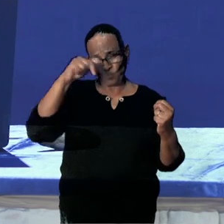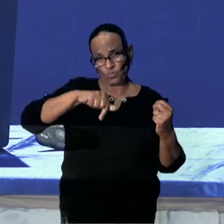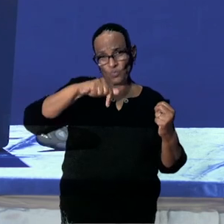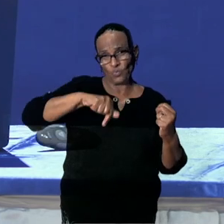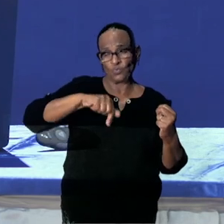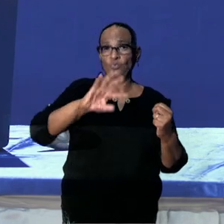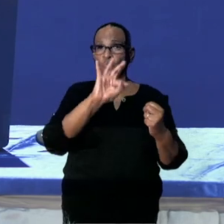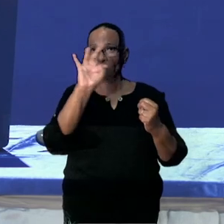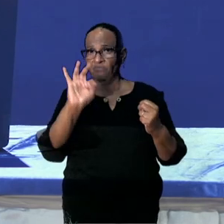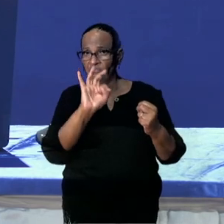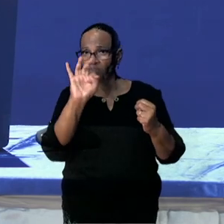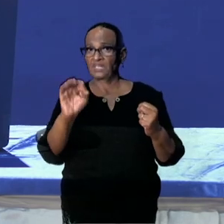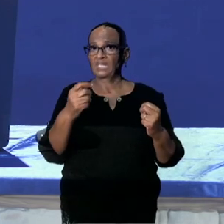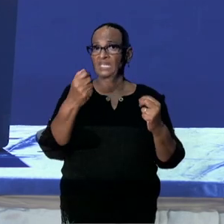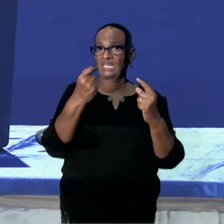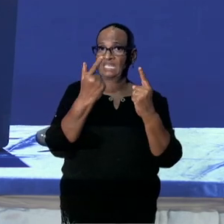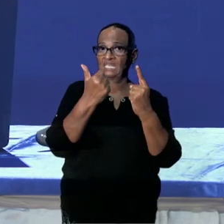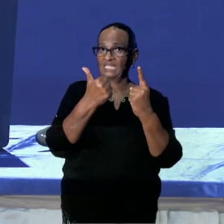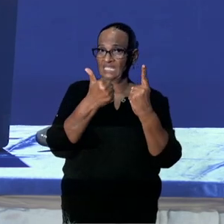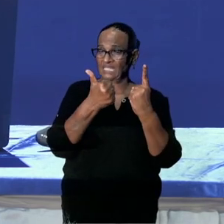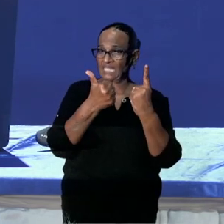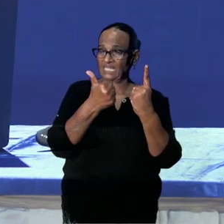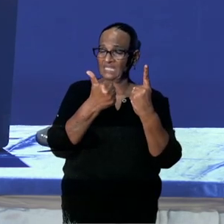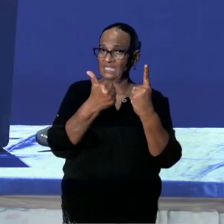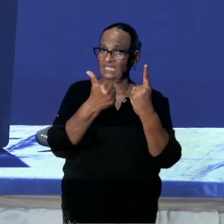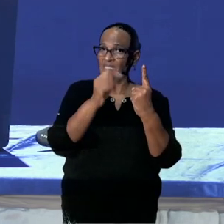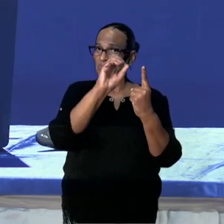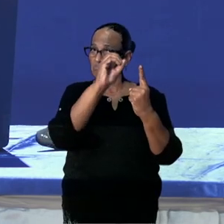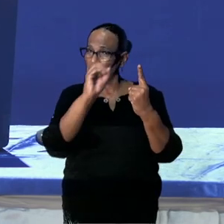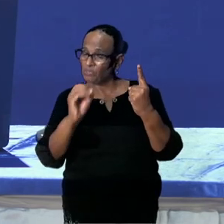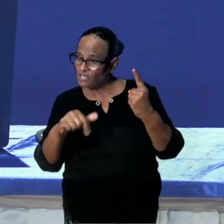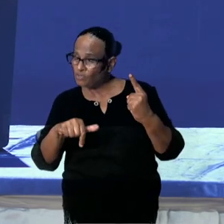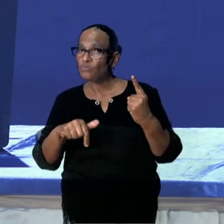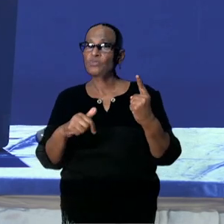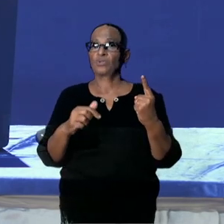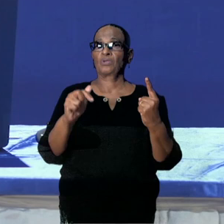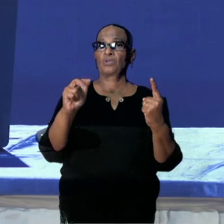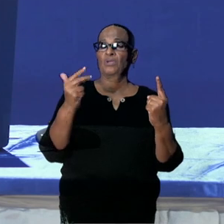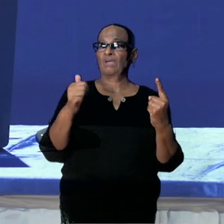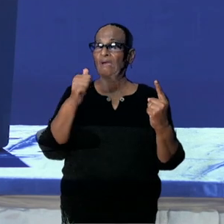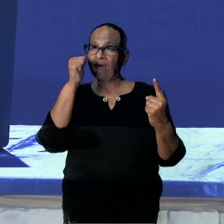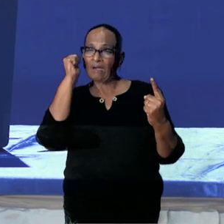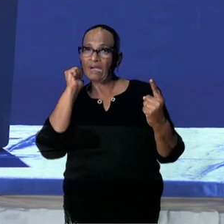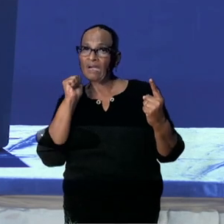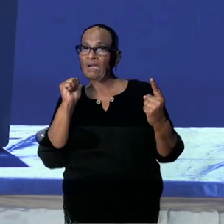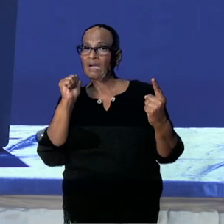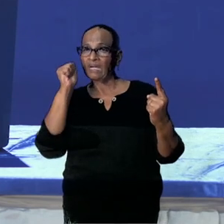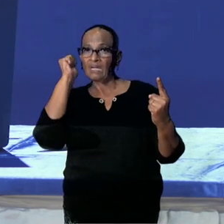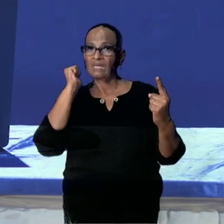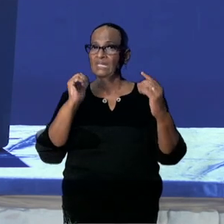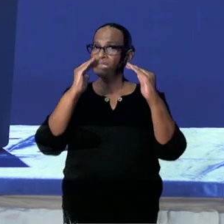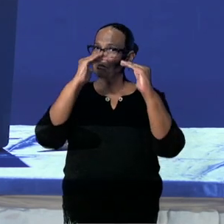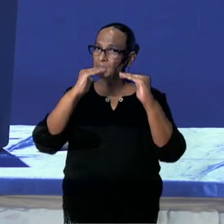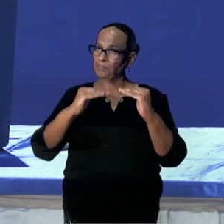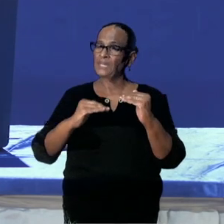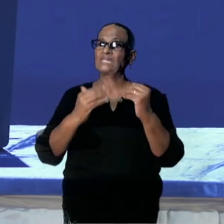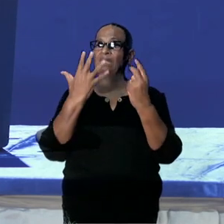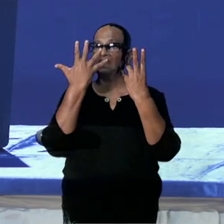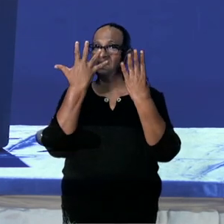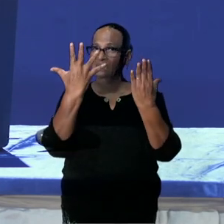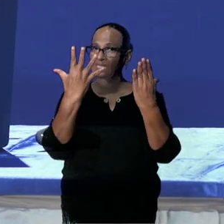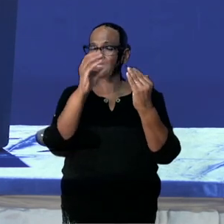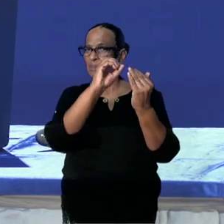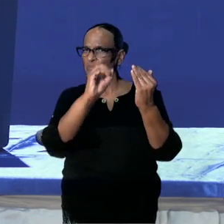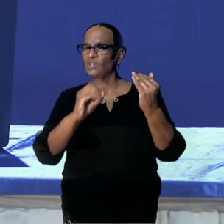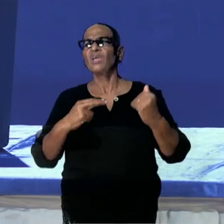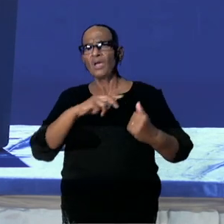moment is voor februari zijn we op 16,7%. En we hadden gisteren bijvoorbeeld beneden 10%. Dus